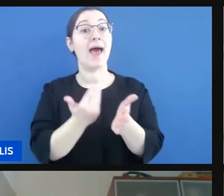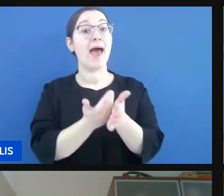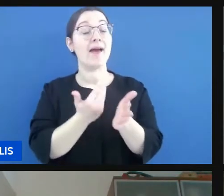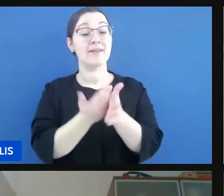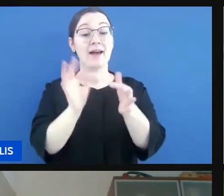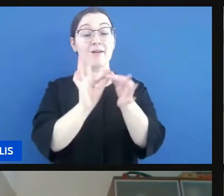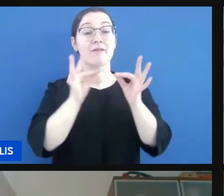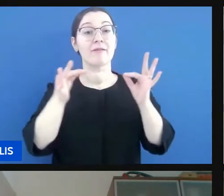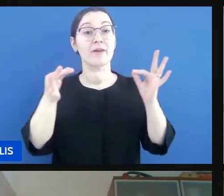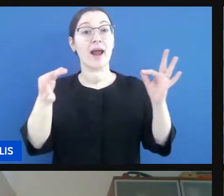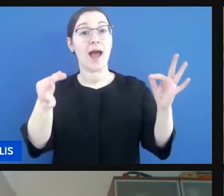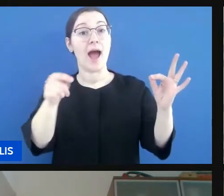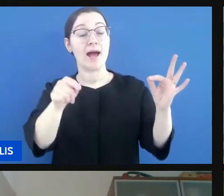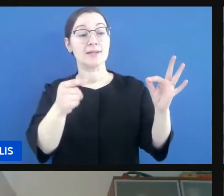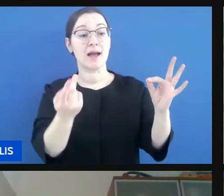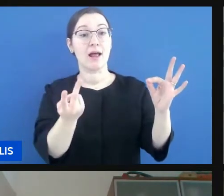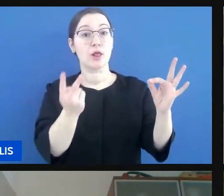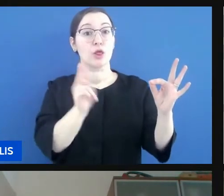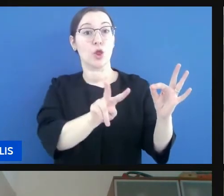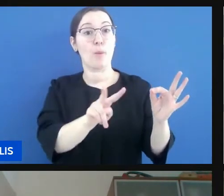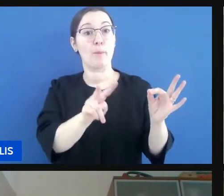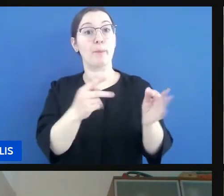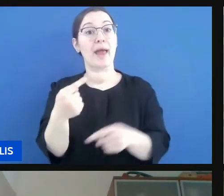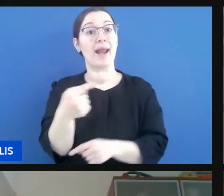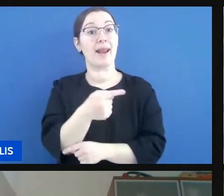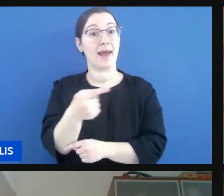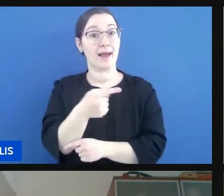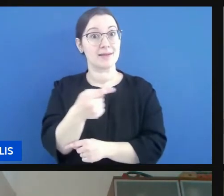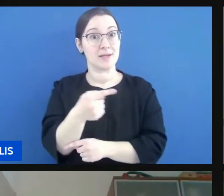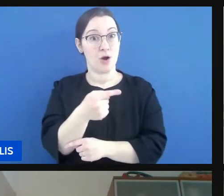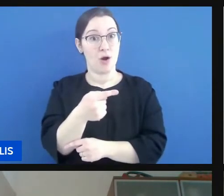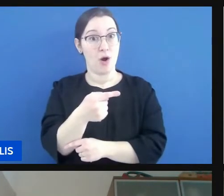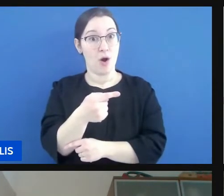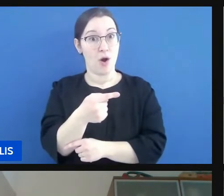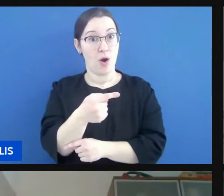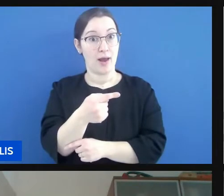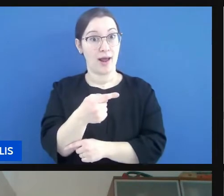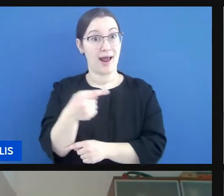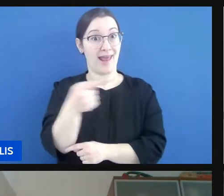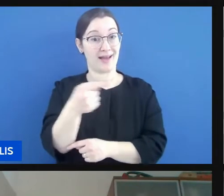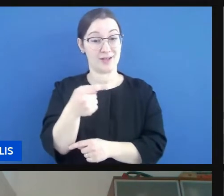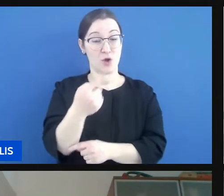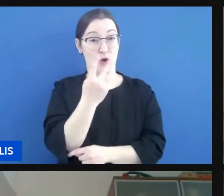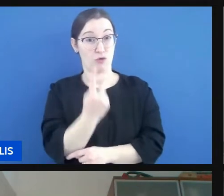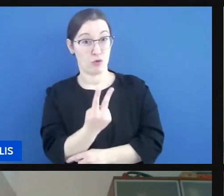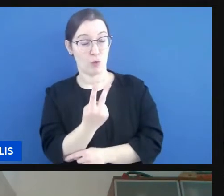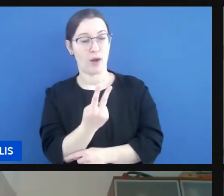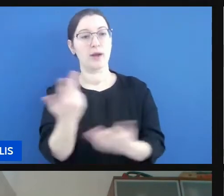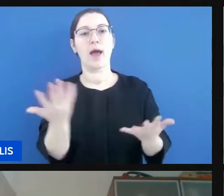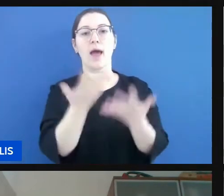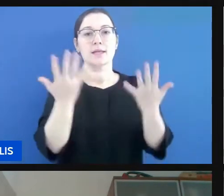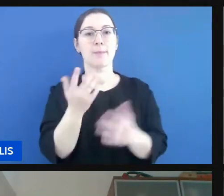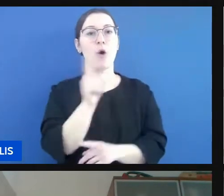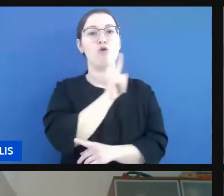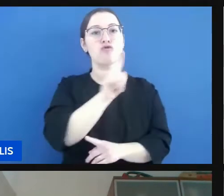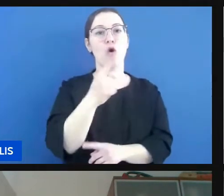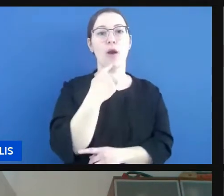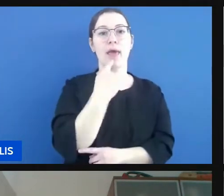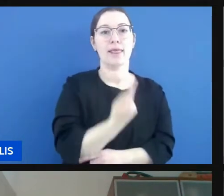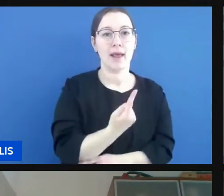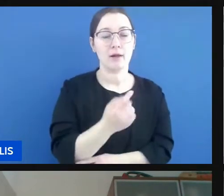doppie negazioni ad esempio non è detto che non venga